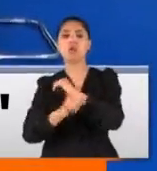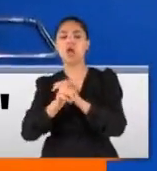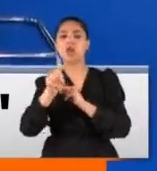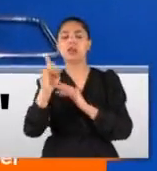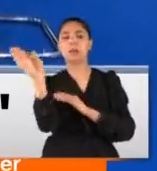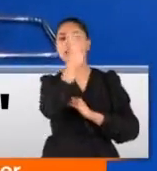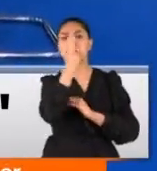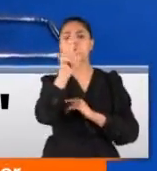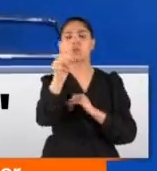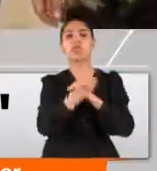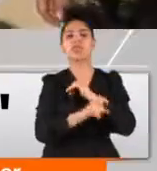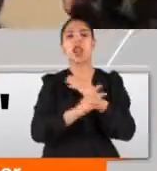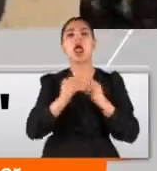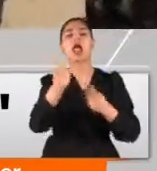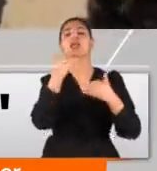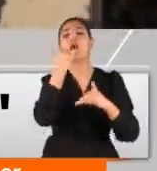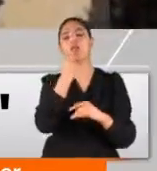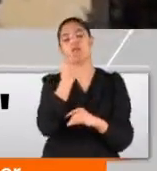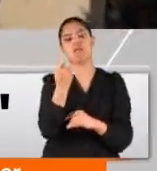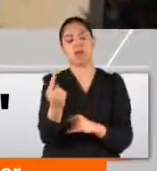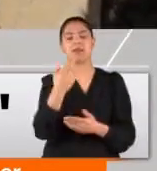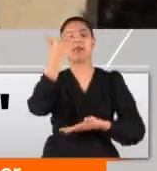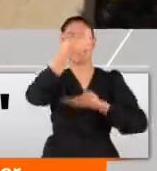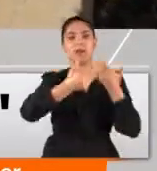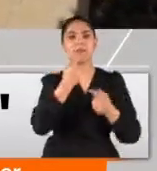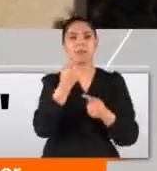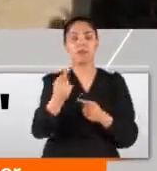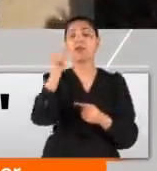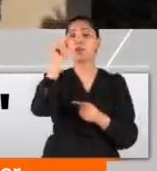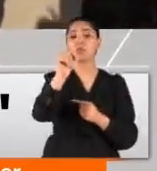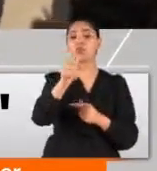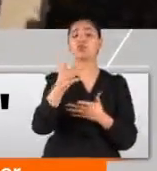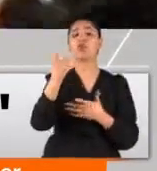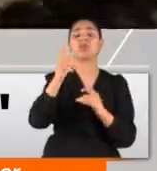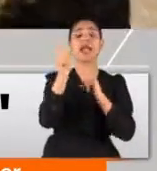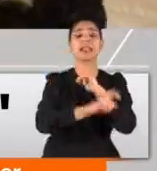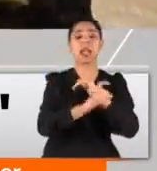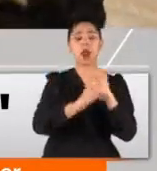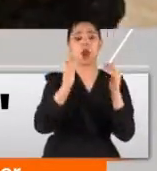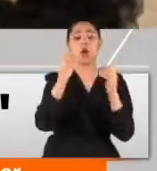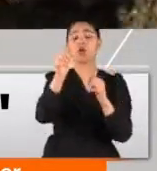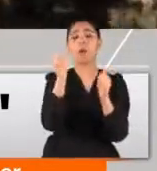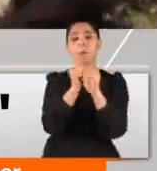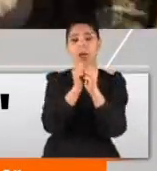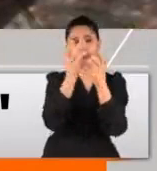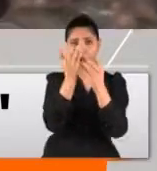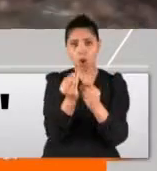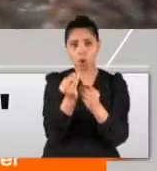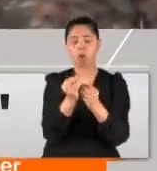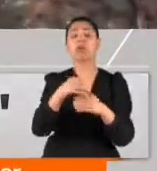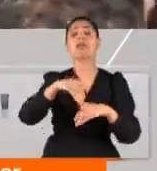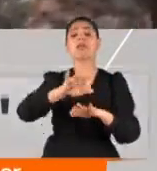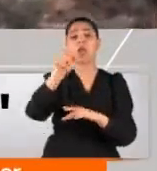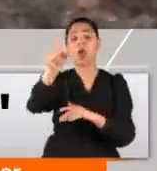tavırla terörün yok edilemeyeceğini vurguladık dedi Erdoğan. Terörün hedefi olan bir müttefikin yanında durmak yerine o müttefikin